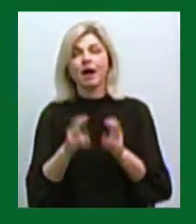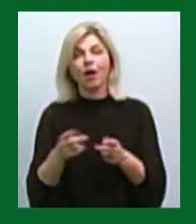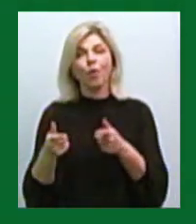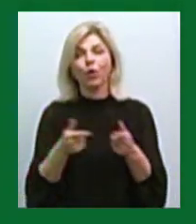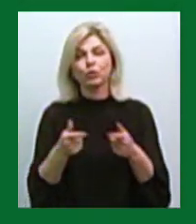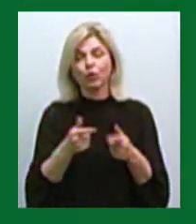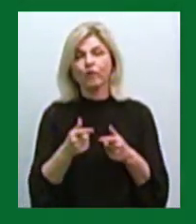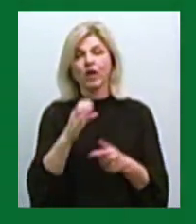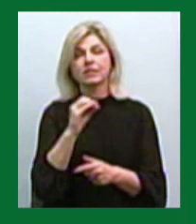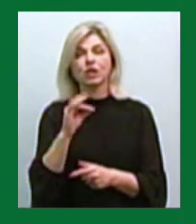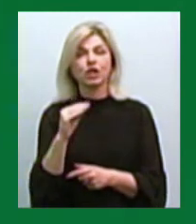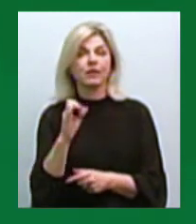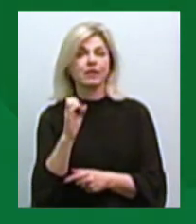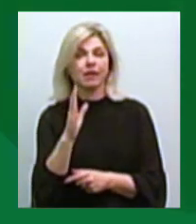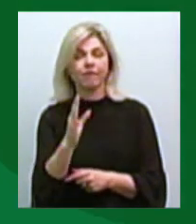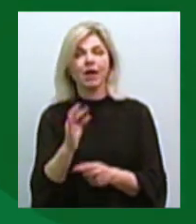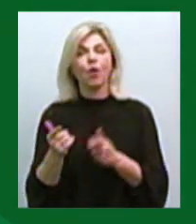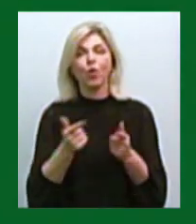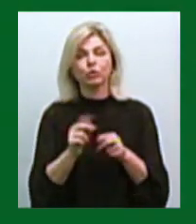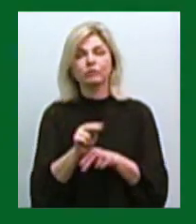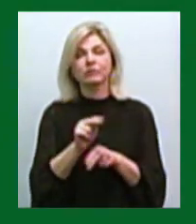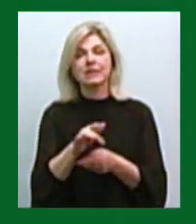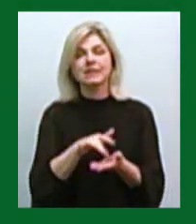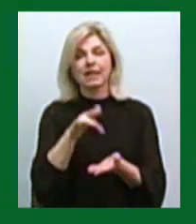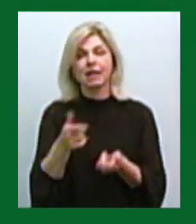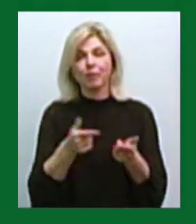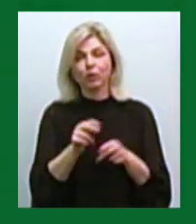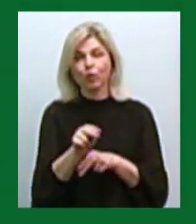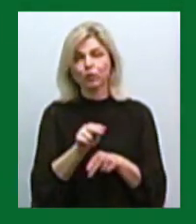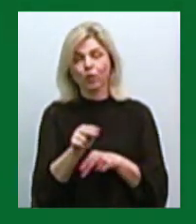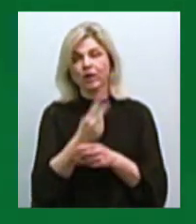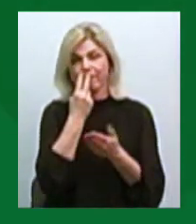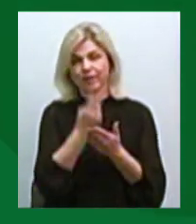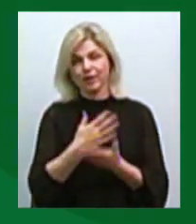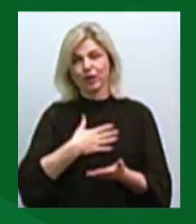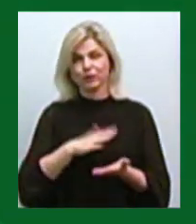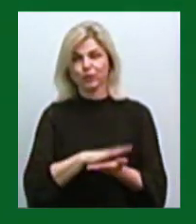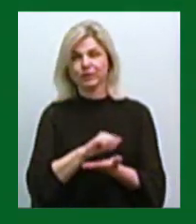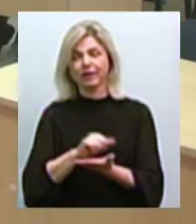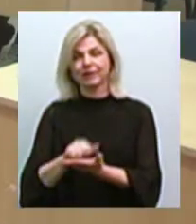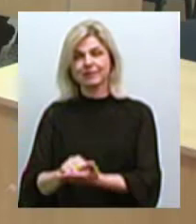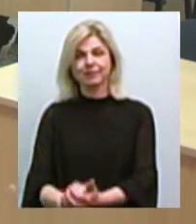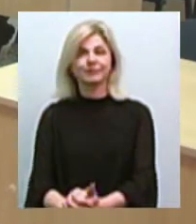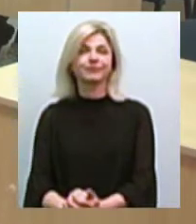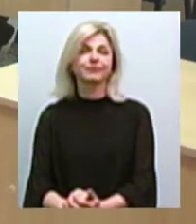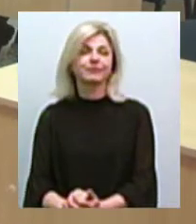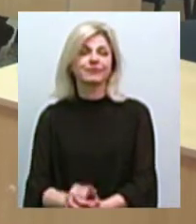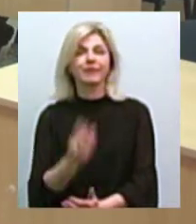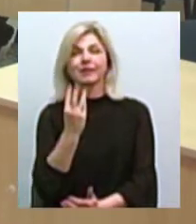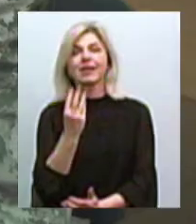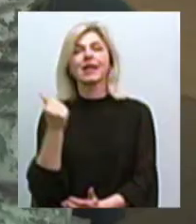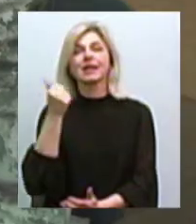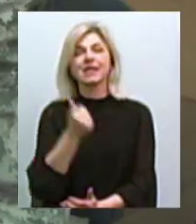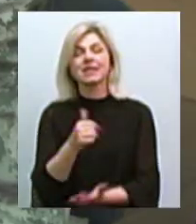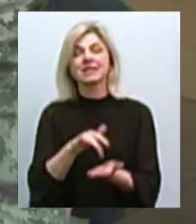підвищують кваліфікацію у Центрі підготовки сержантів, бачили кореспонденти Суспільного. Три тижні в Центрі